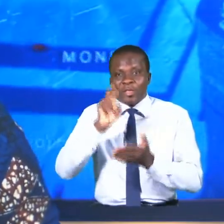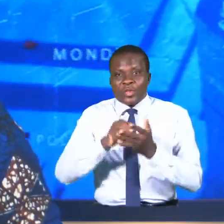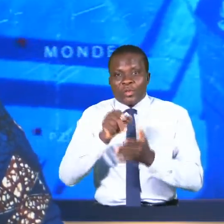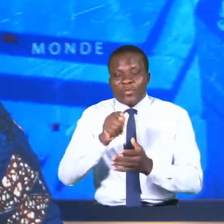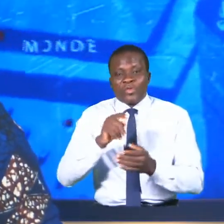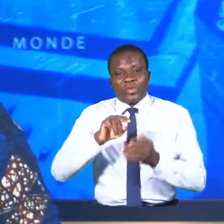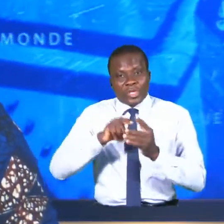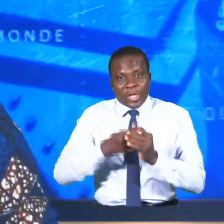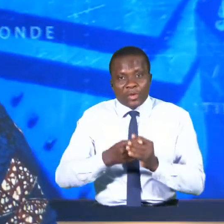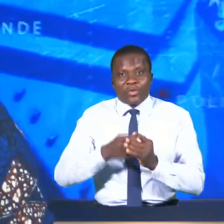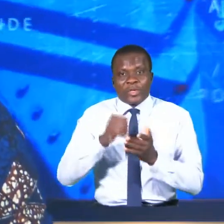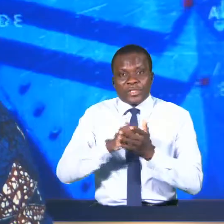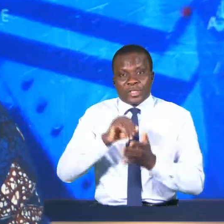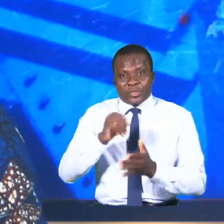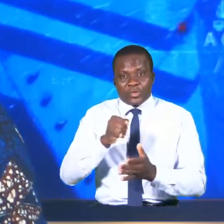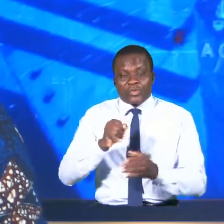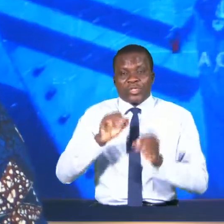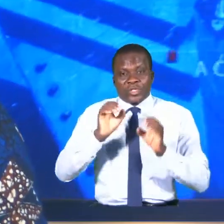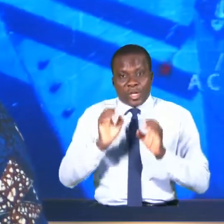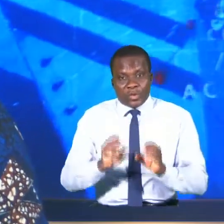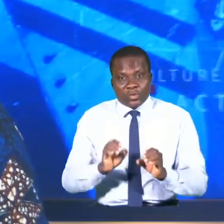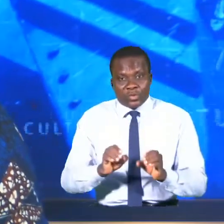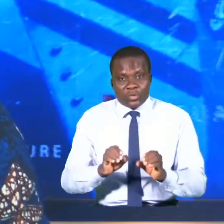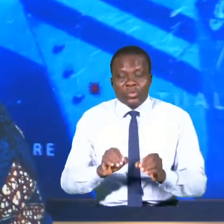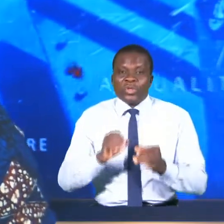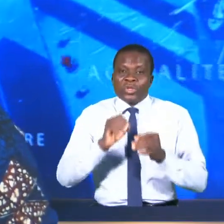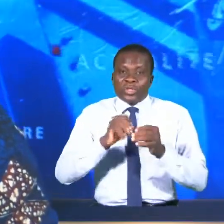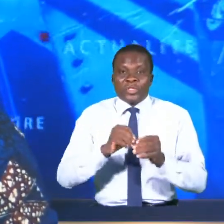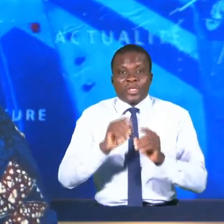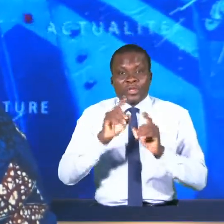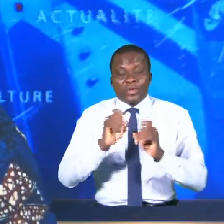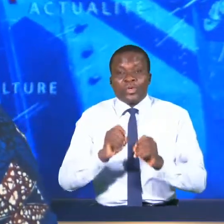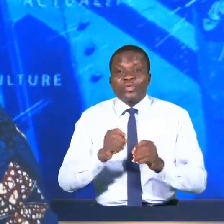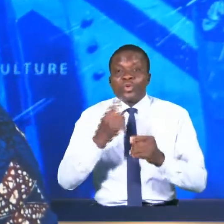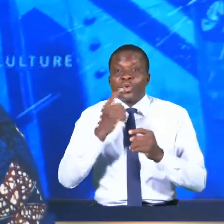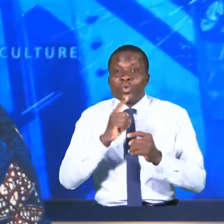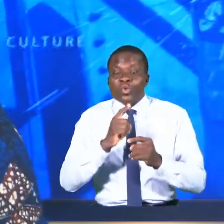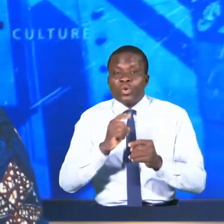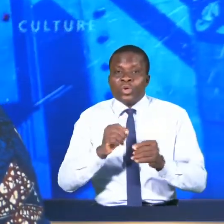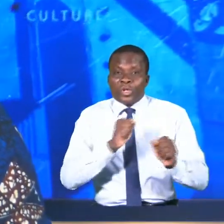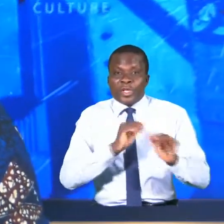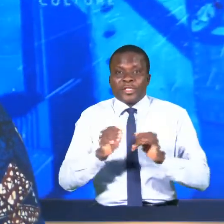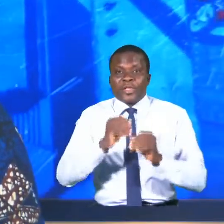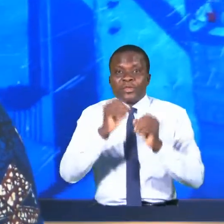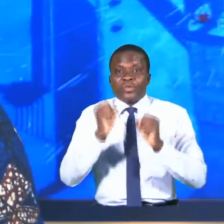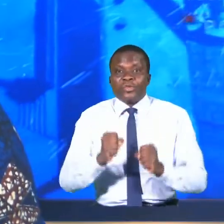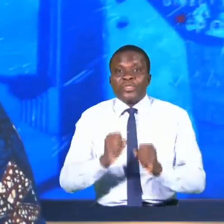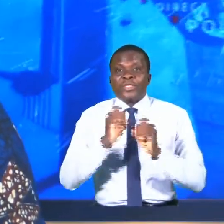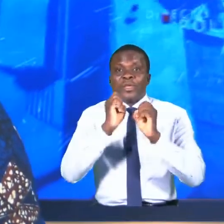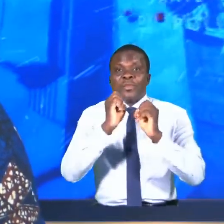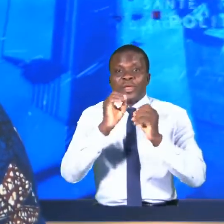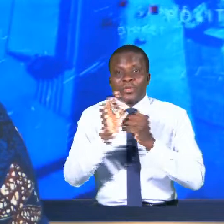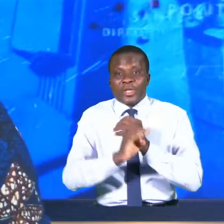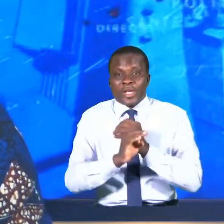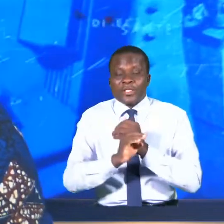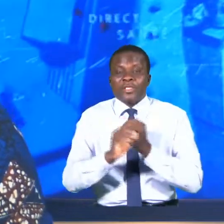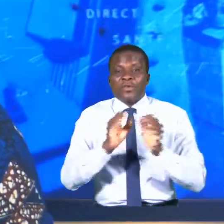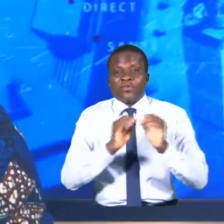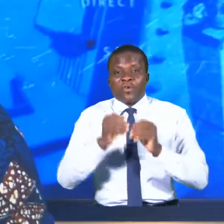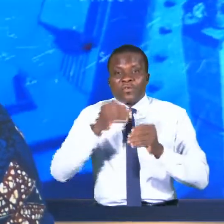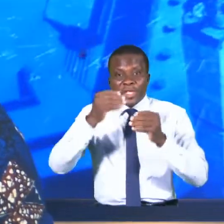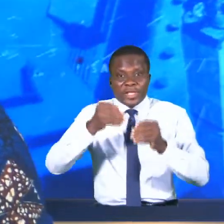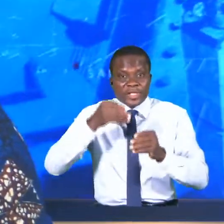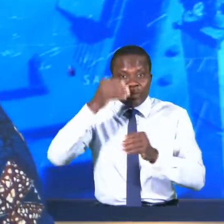démarré ce jeudi à Cotonou. C'est une session au cours de laquelle les acteurs du système éducatif feront des projections